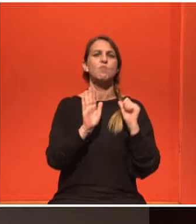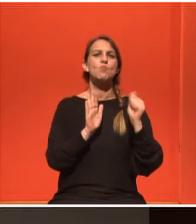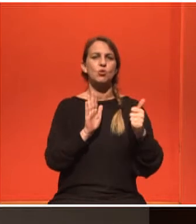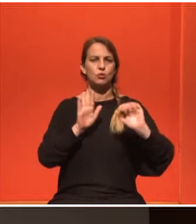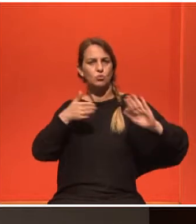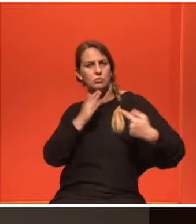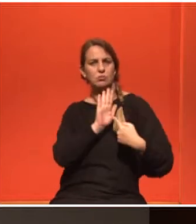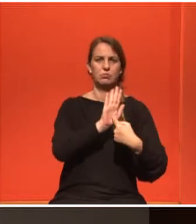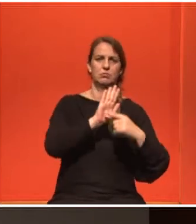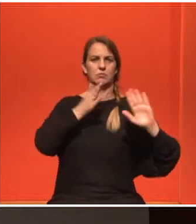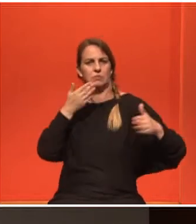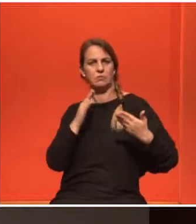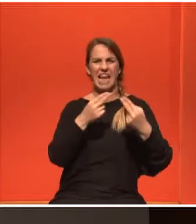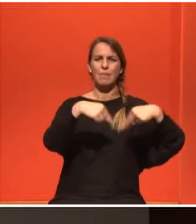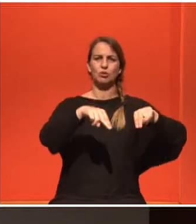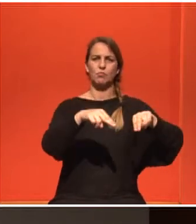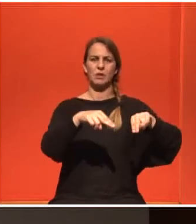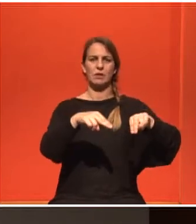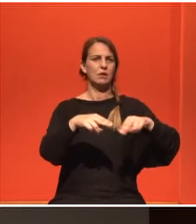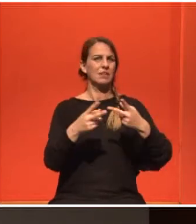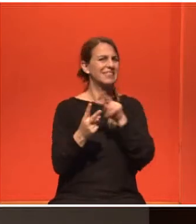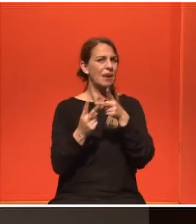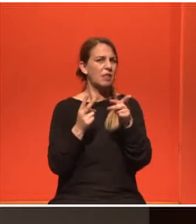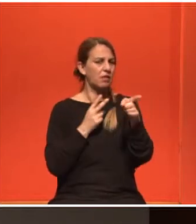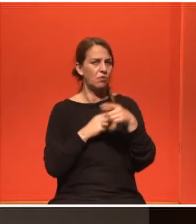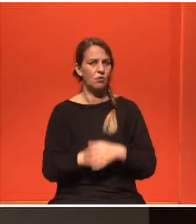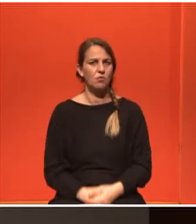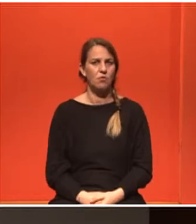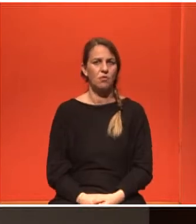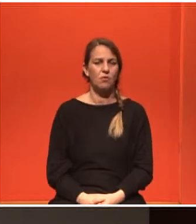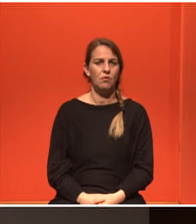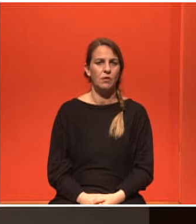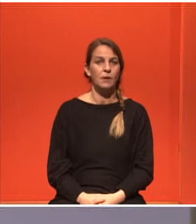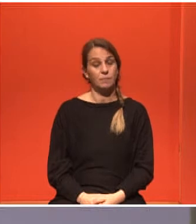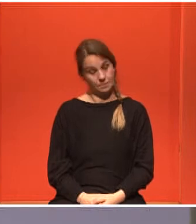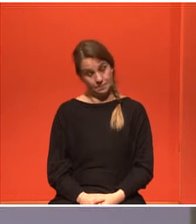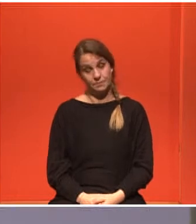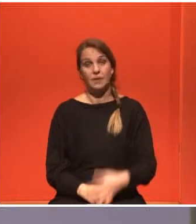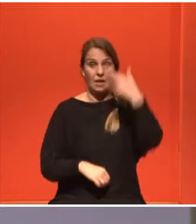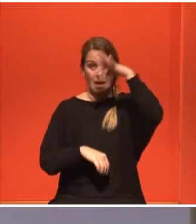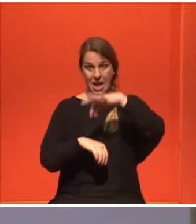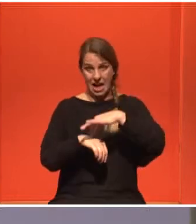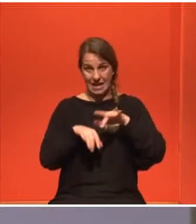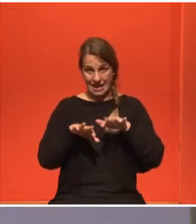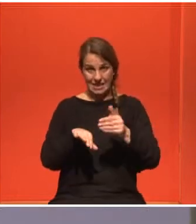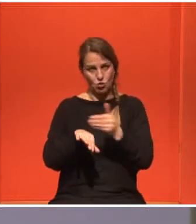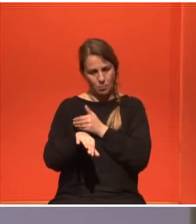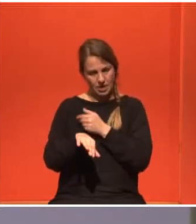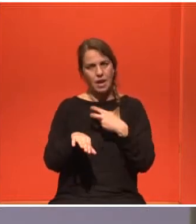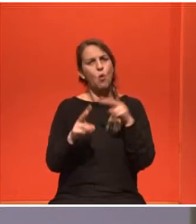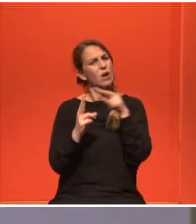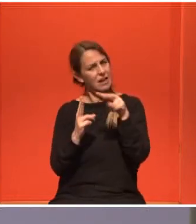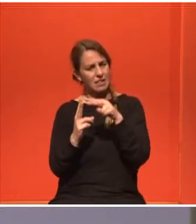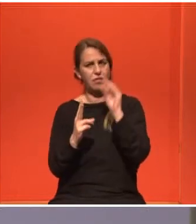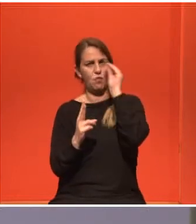απέναντι σε μια επιτροπή αν το λέω καλά. Λοιπόν, πριν αρρωστήσω έκανα και τα δύο μου άρεσαν